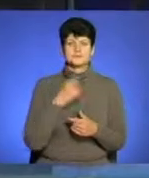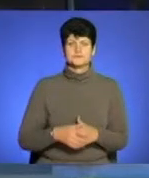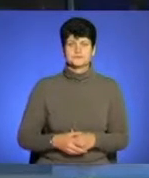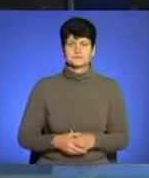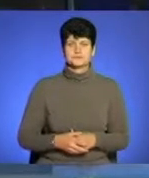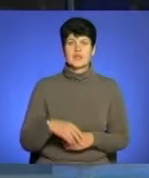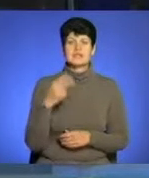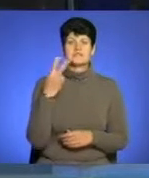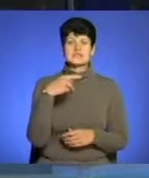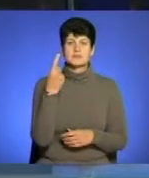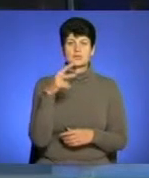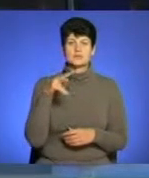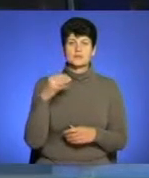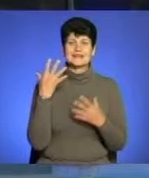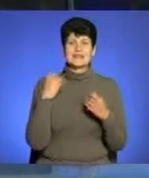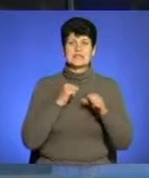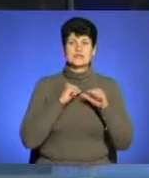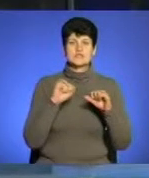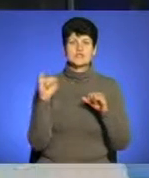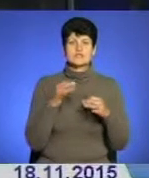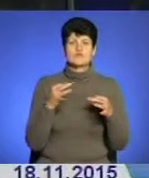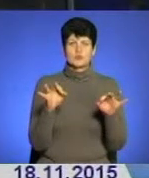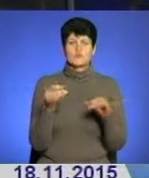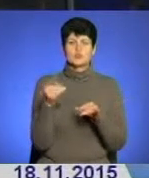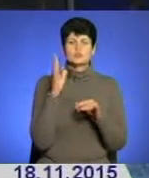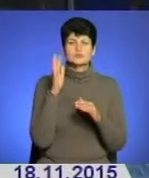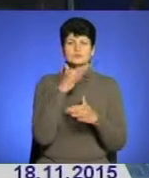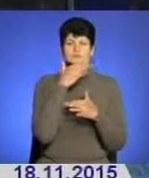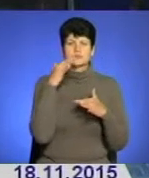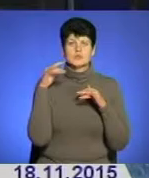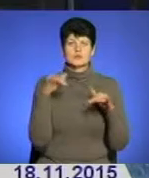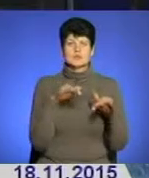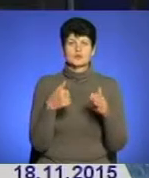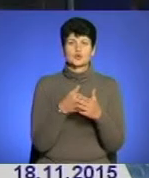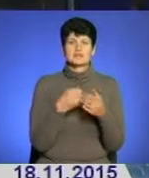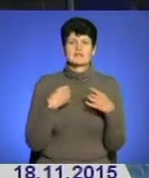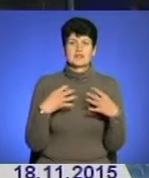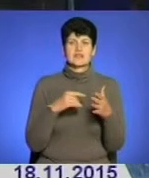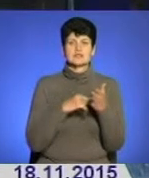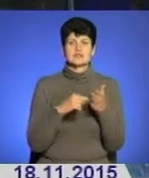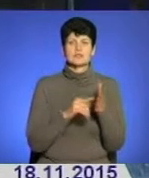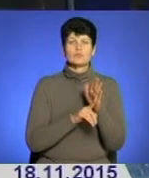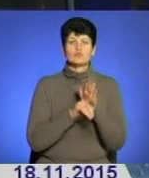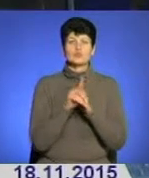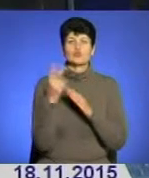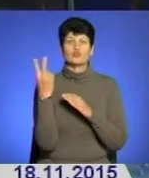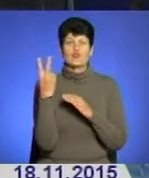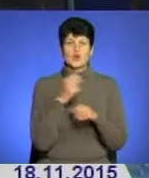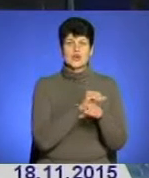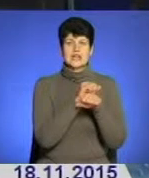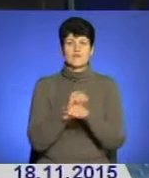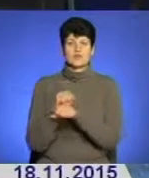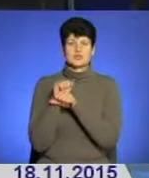21 листопада – День Гідності та Свободи. У Тернополі відбудеться ряд заходів до свята, яке відзначається на честь початку двох революцій –